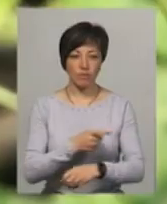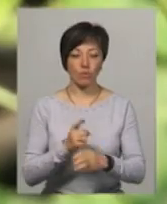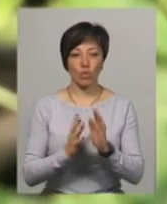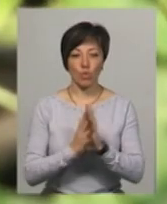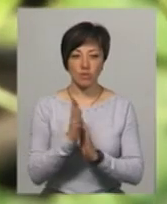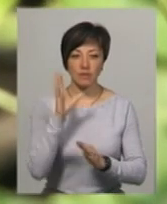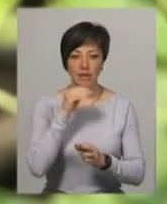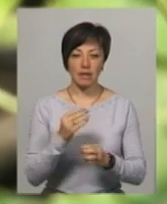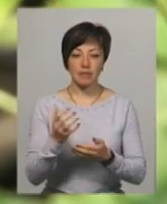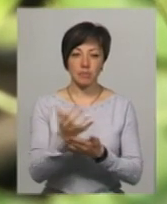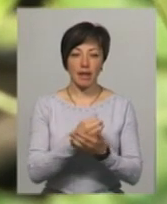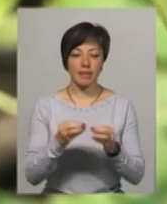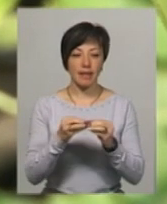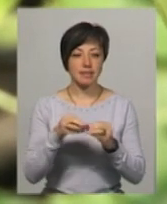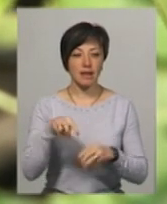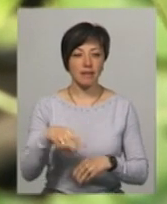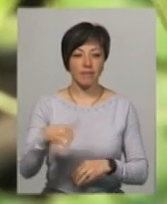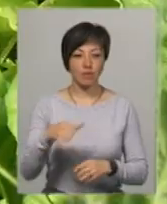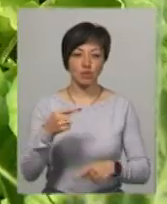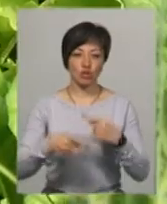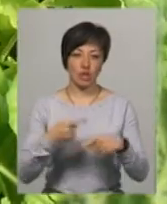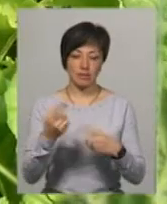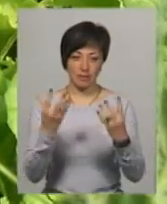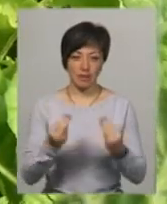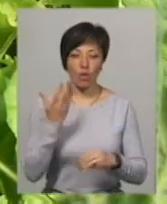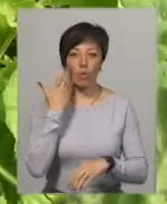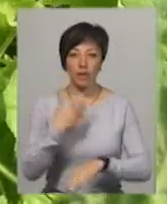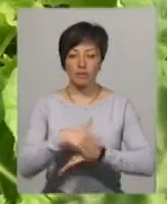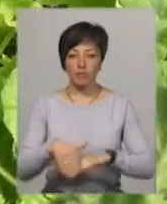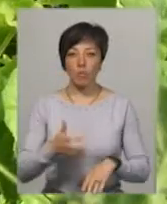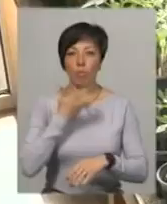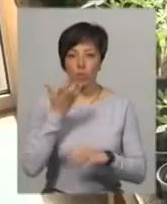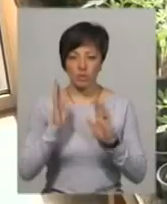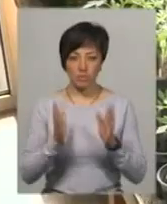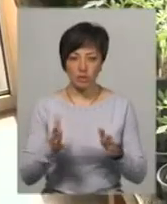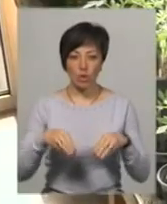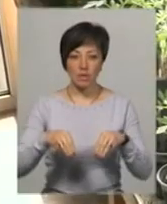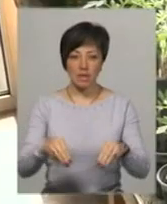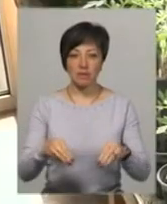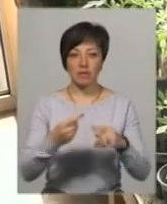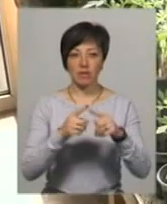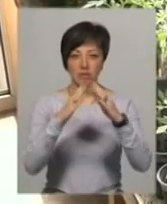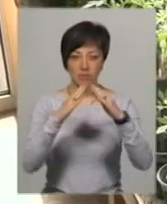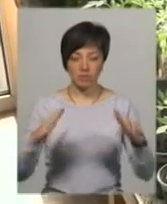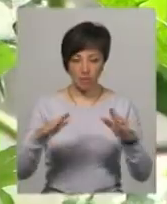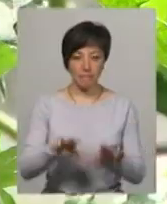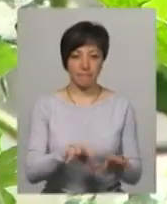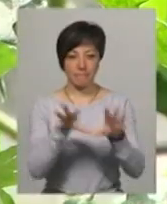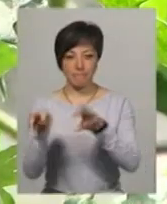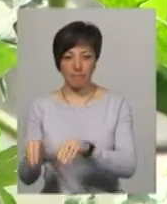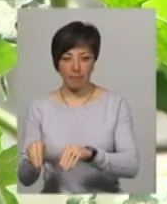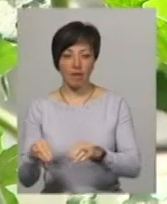10-літровий відров через день. Коли на дворі достатньо потепліше, розсаду з теплиці і криту оганку господар